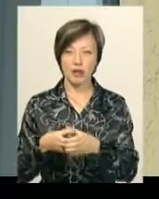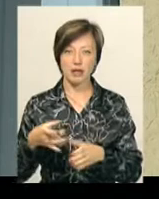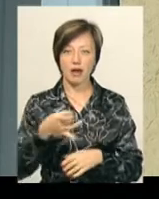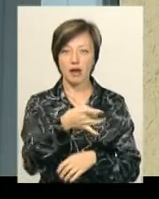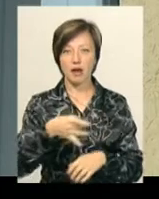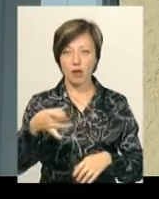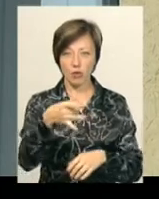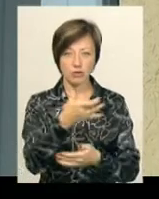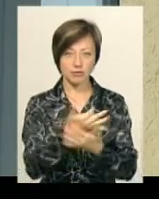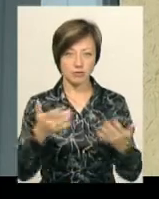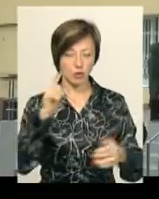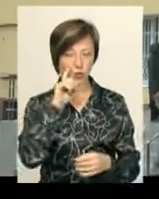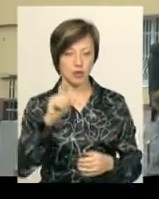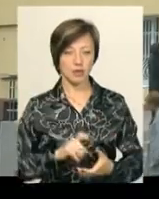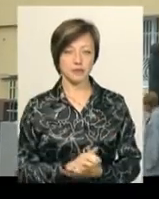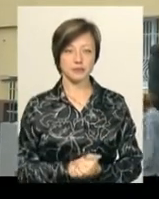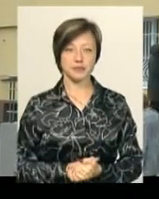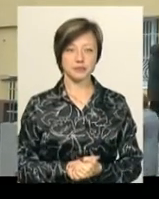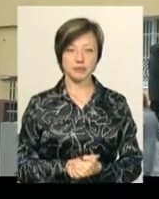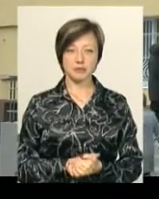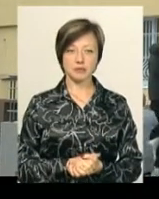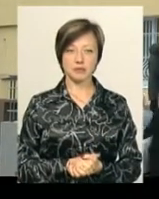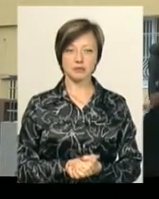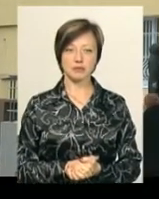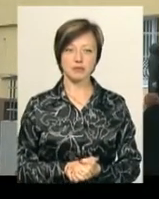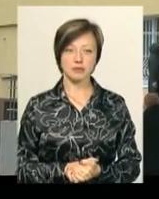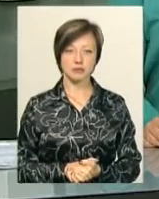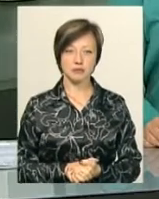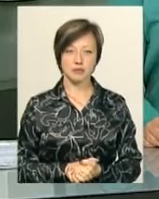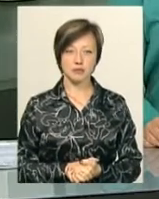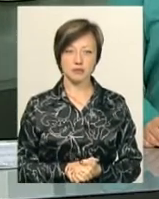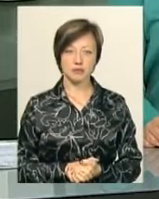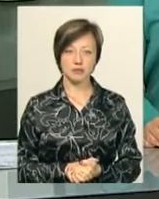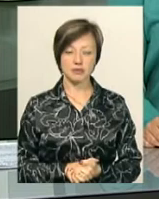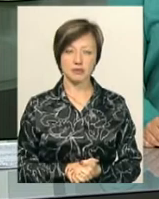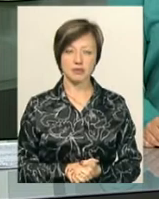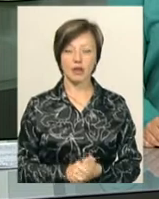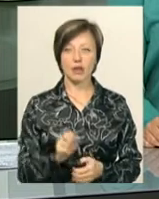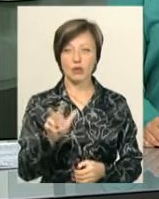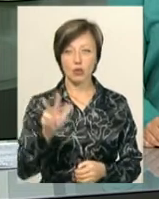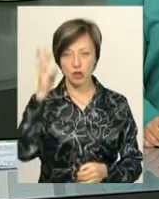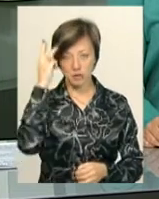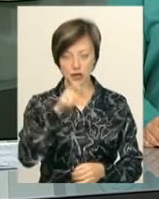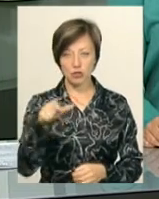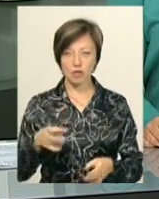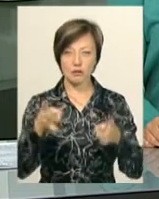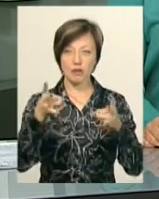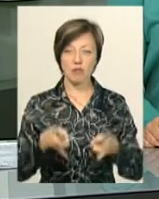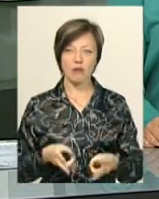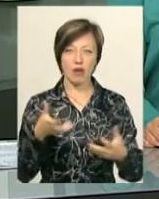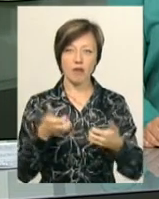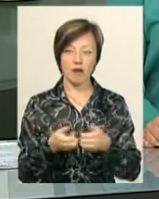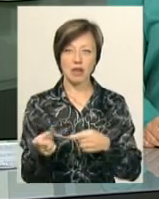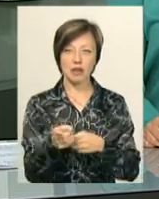України. Ірина Аріон, Віктор Кривий, новини Поділля Центр. Троє хмельничан травмувались в аварії на